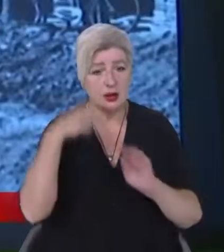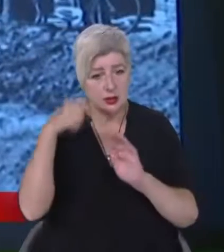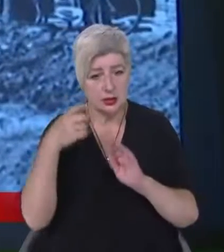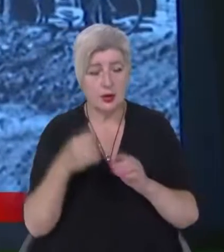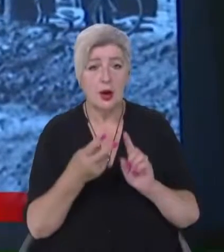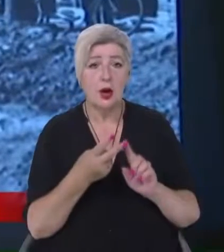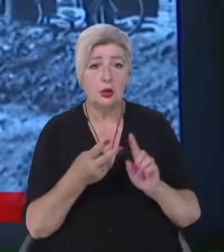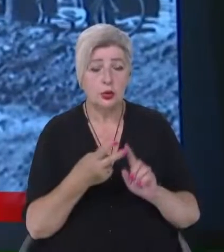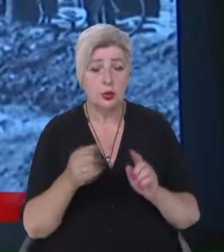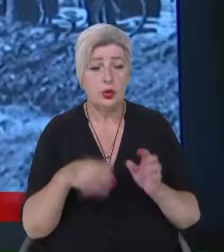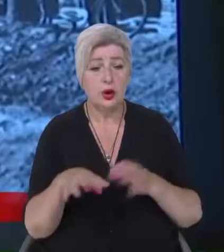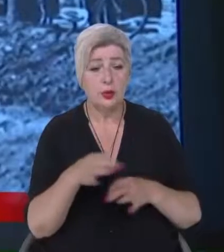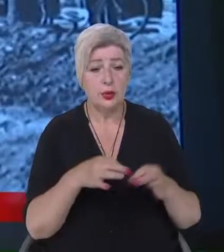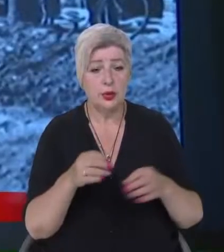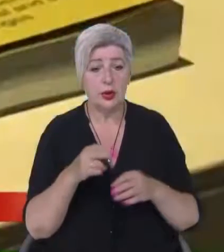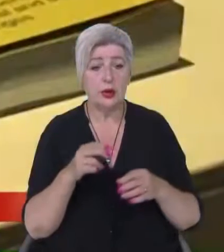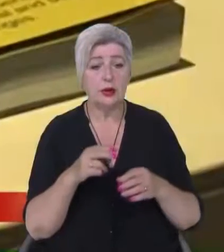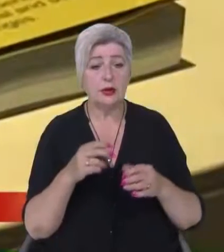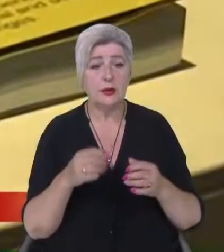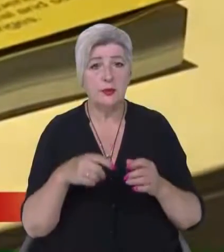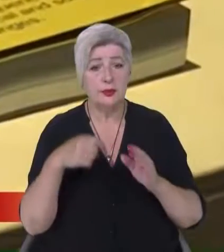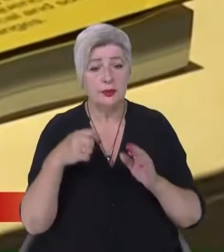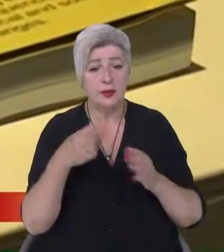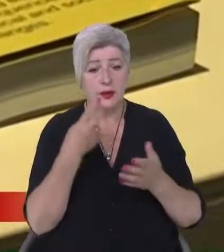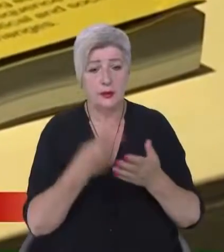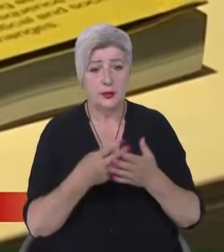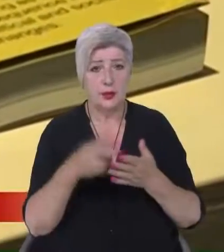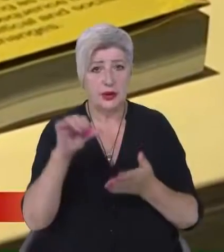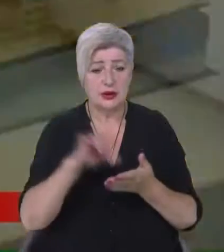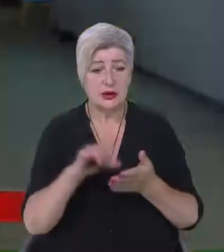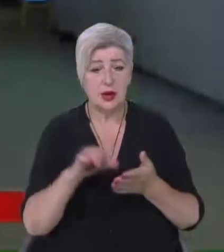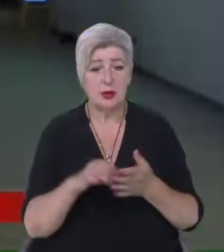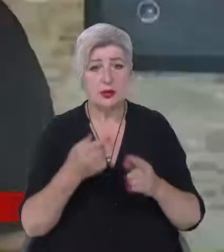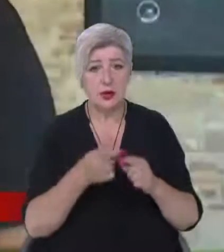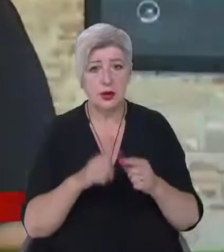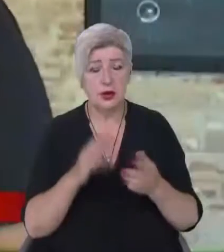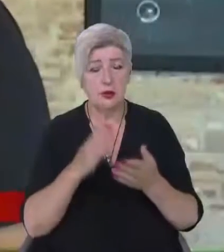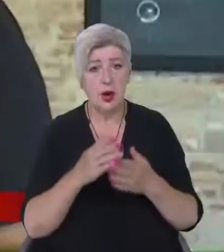«Бузлуджа» на честь монумента, що має комуністичне значення в Болгарії.